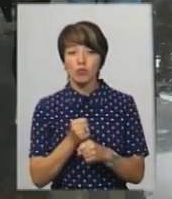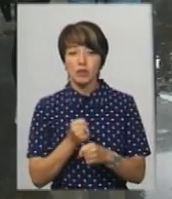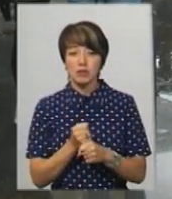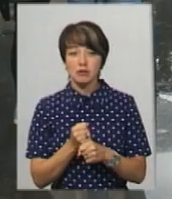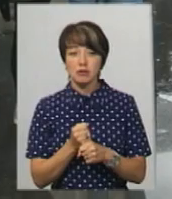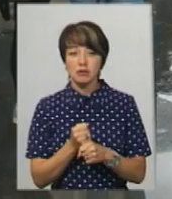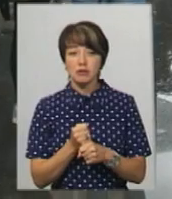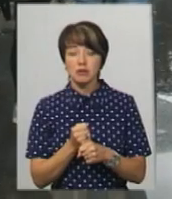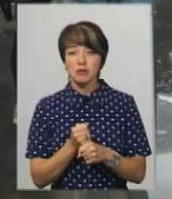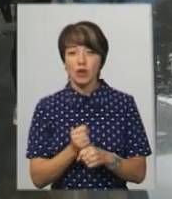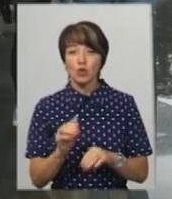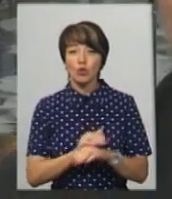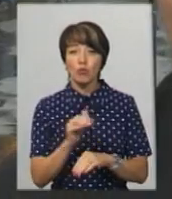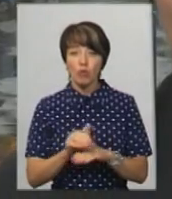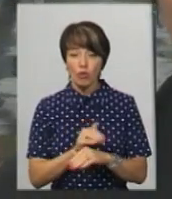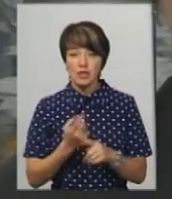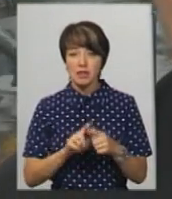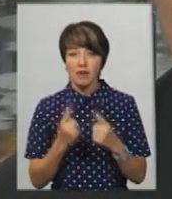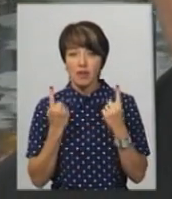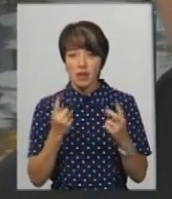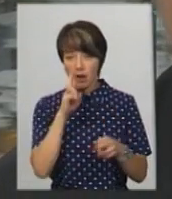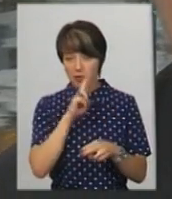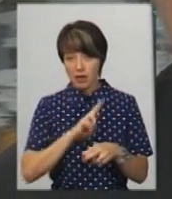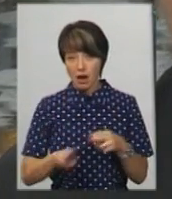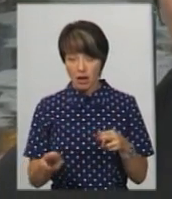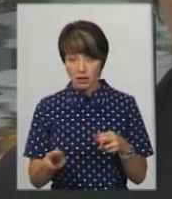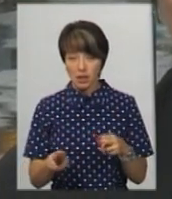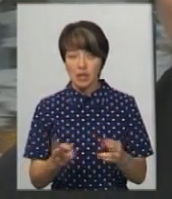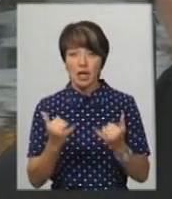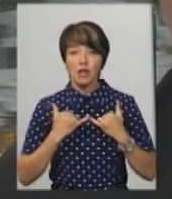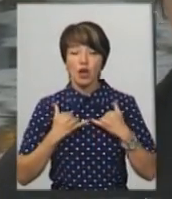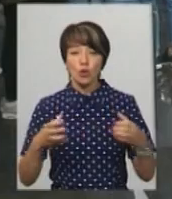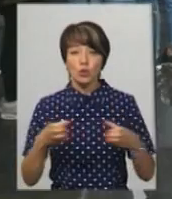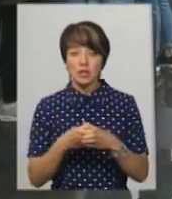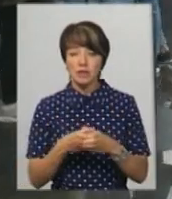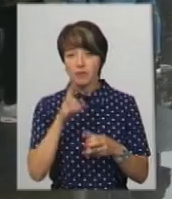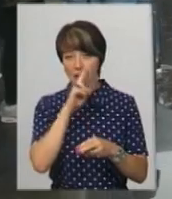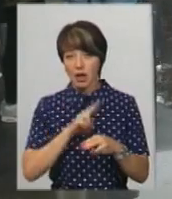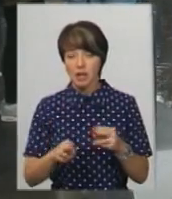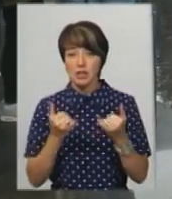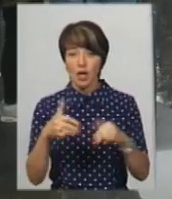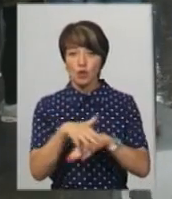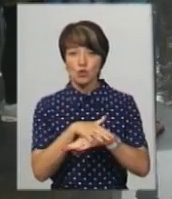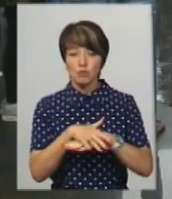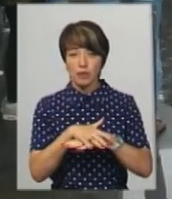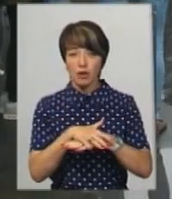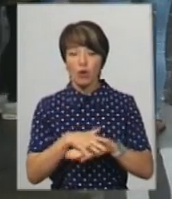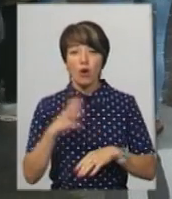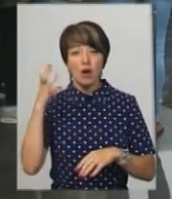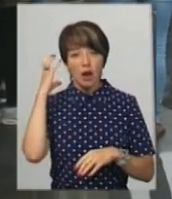добро. Це велика втрата для нашого колективу, це втрата для Суспільного